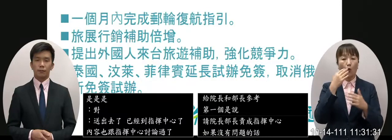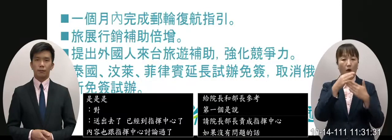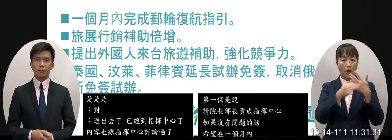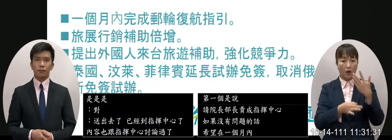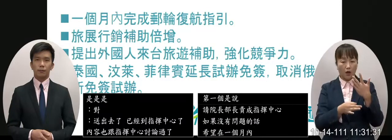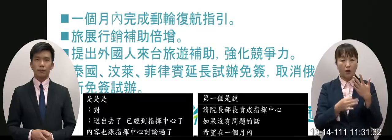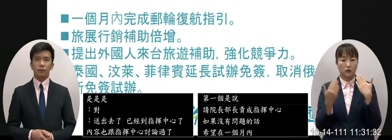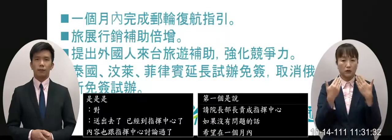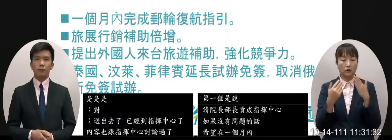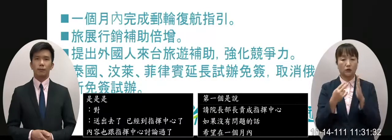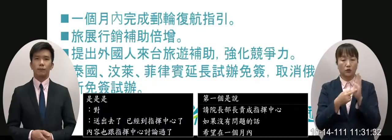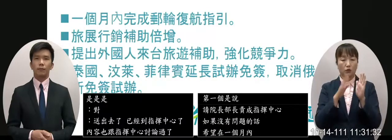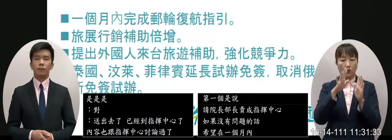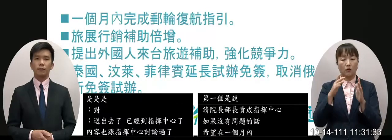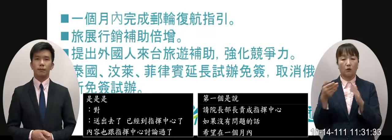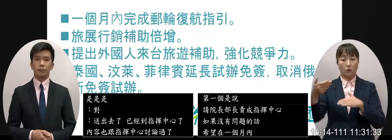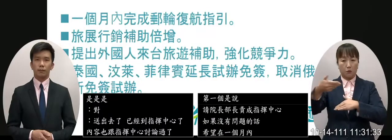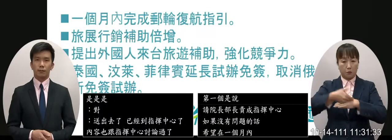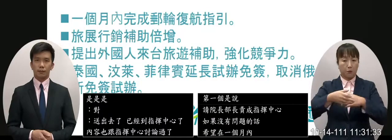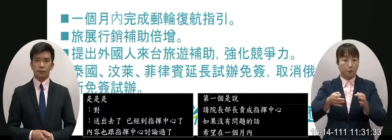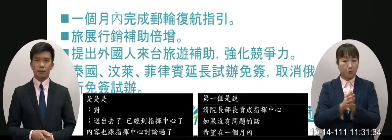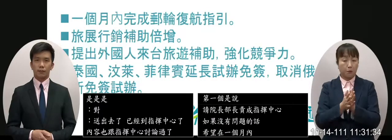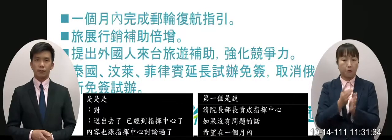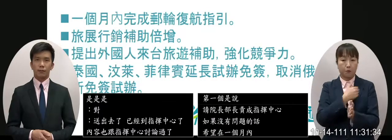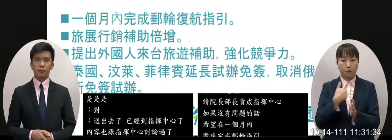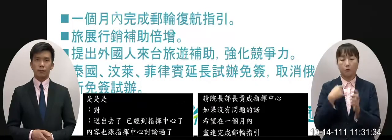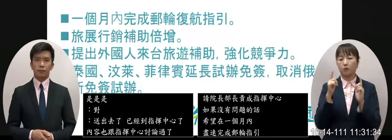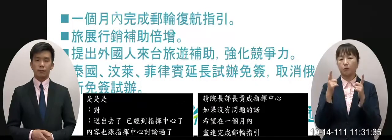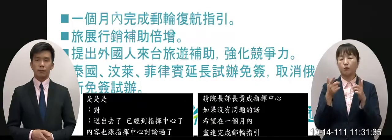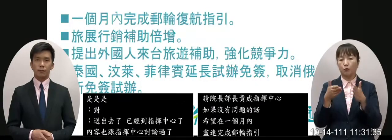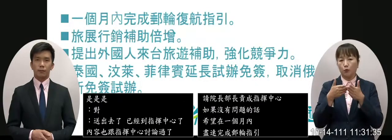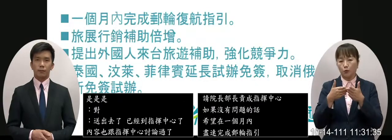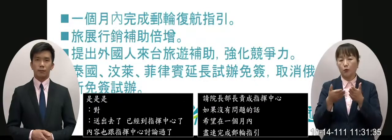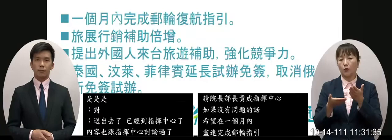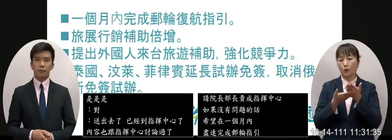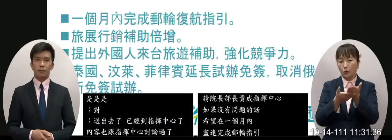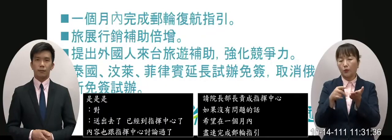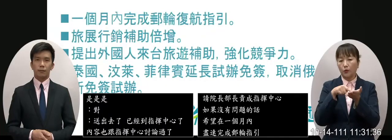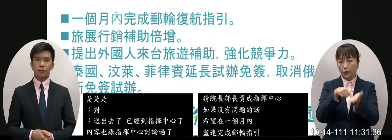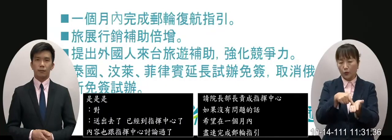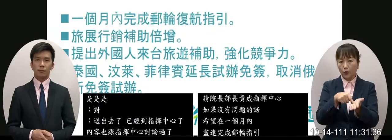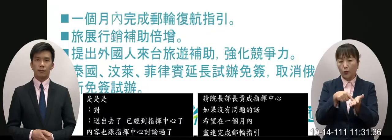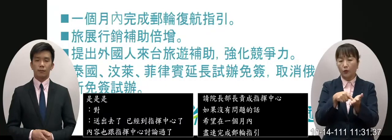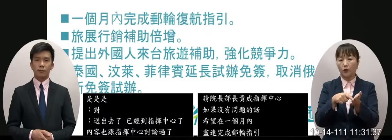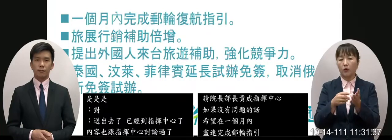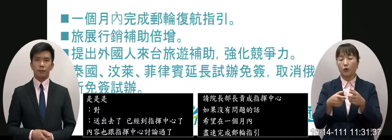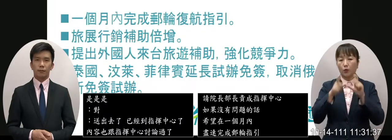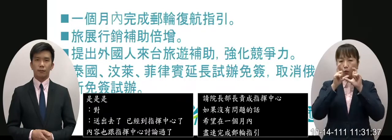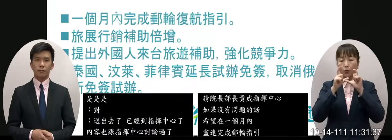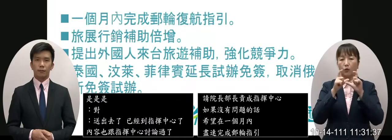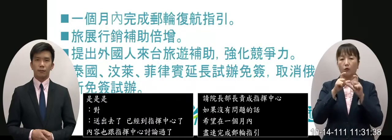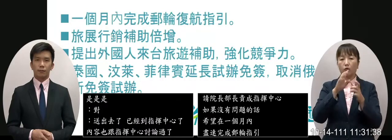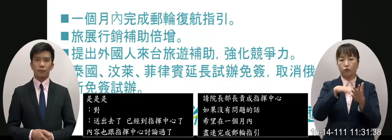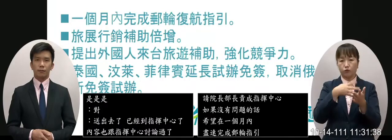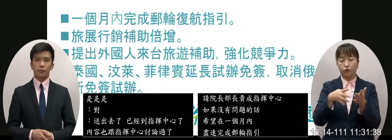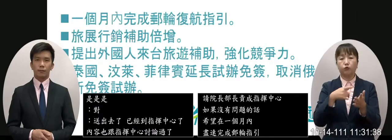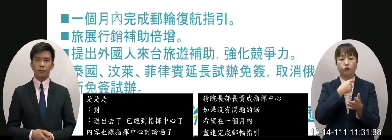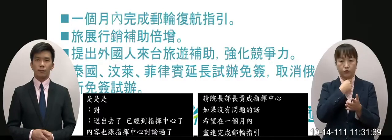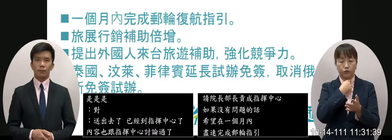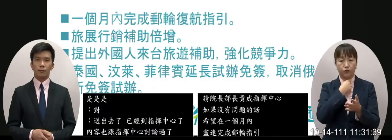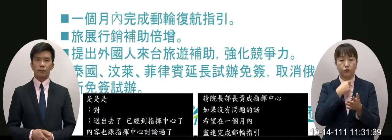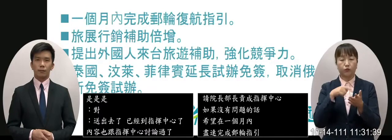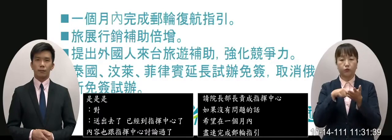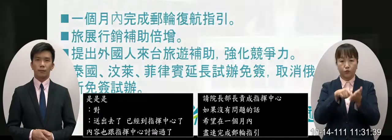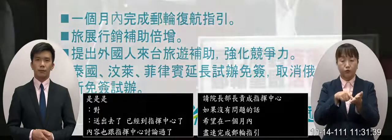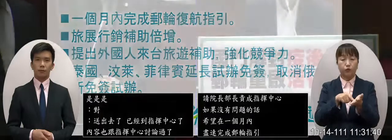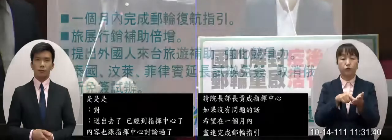郵輪指引之後郵輪不是就能夠來了他還是要送一個郵輪死航的富航的申請書這個申請書